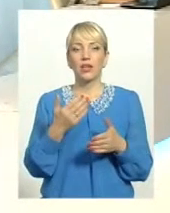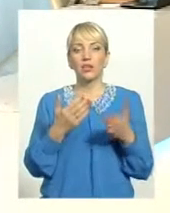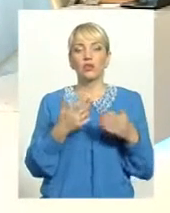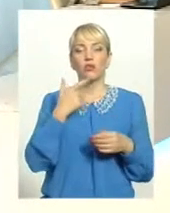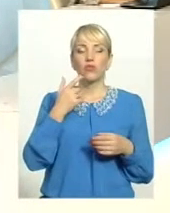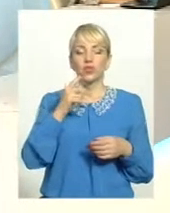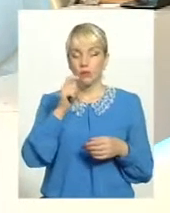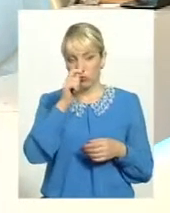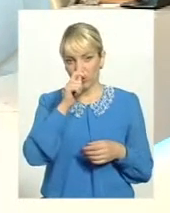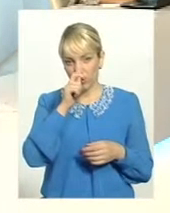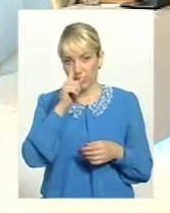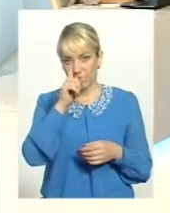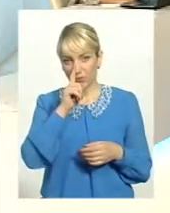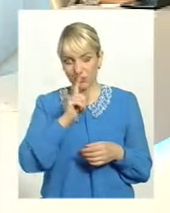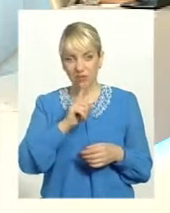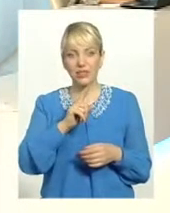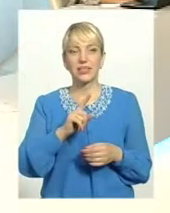місяця, тільки по місту Хмельницькому.